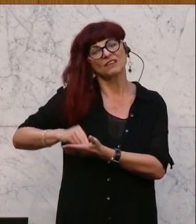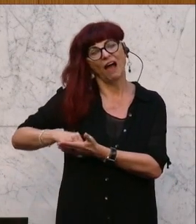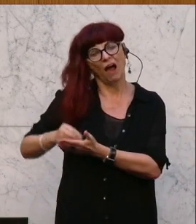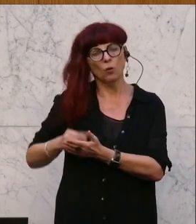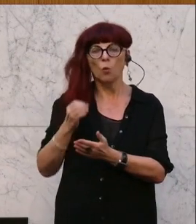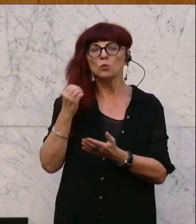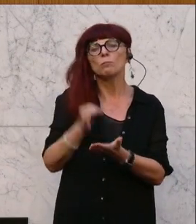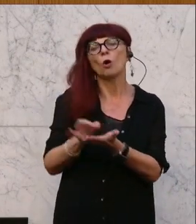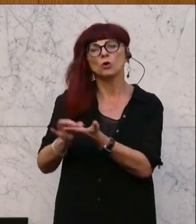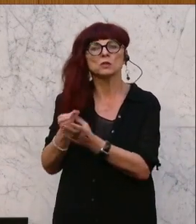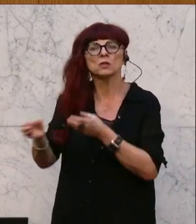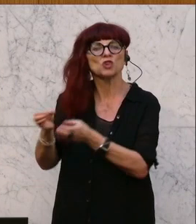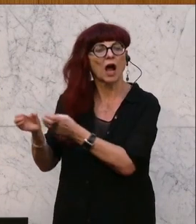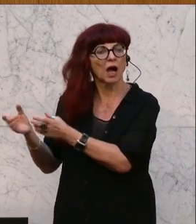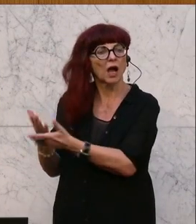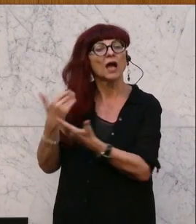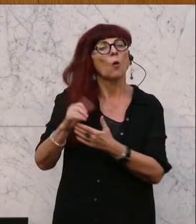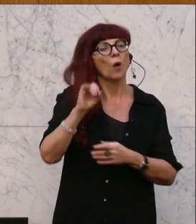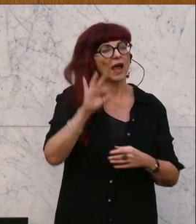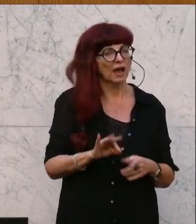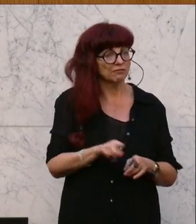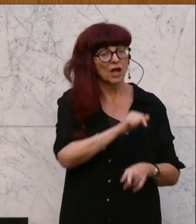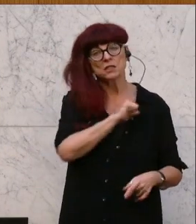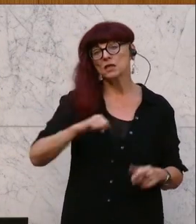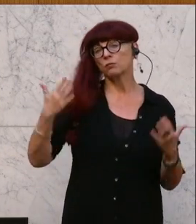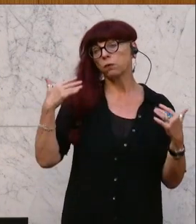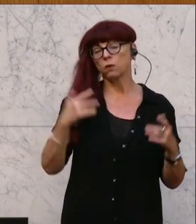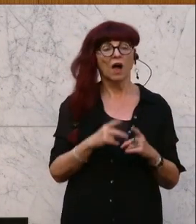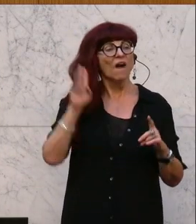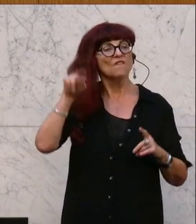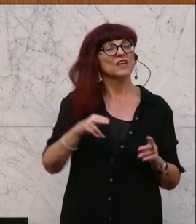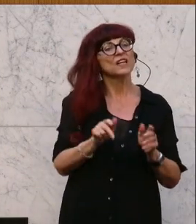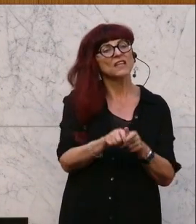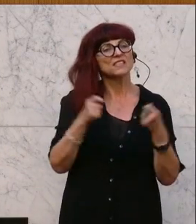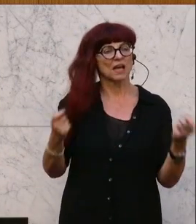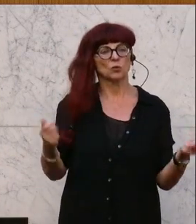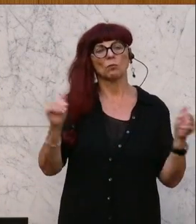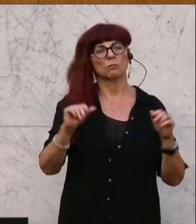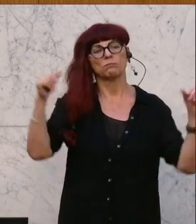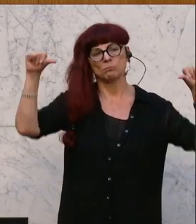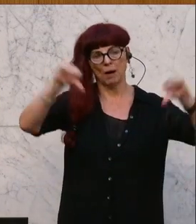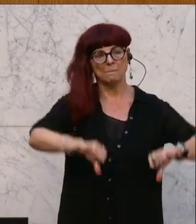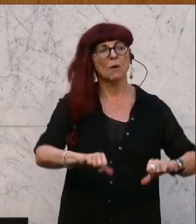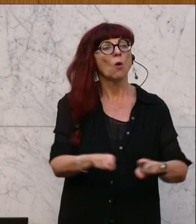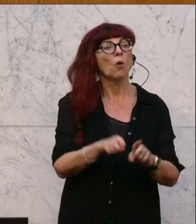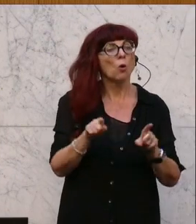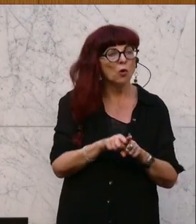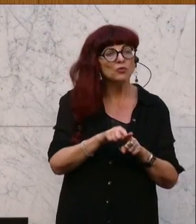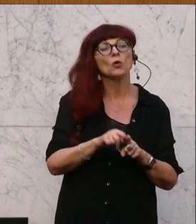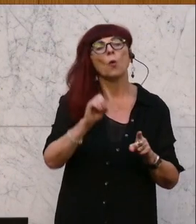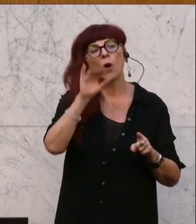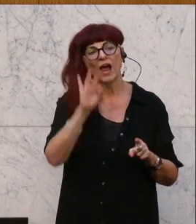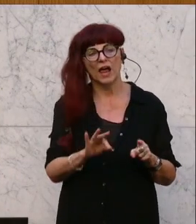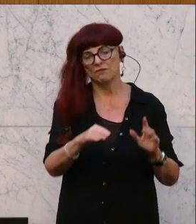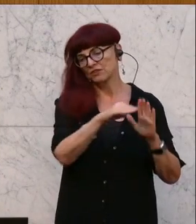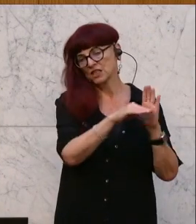Megabudgets für Selbstbeweihräucherung, Niedergang der Wiener Zeitung und dann auch noch ein verpfuschtes ORF-Gesetz. Gratuliere